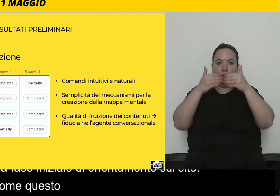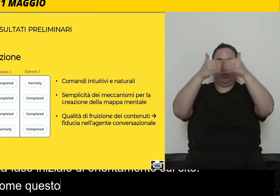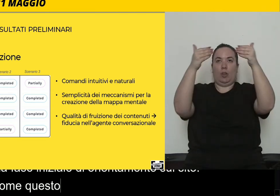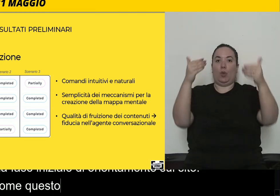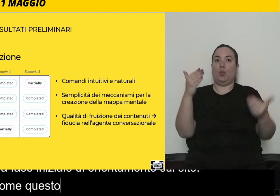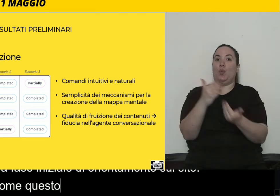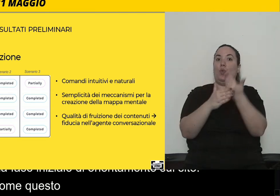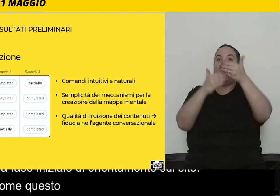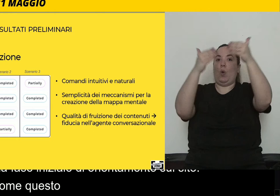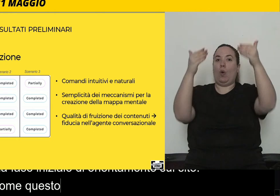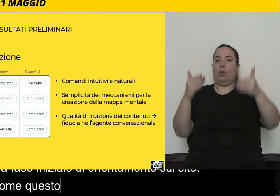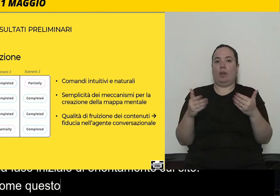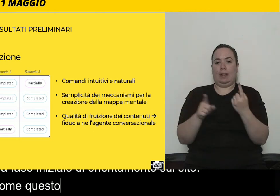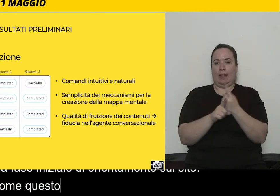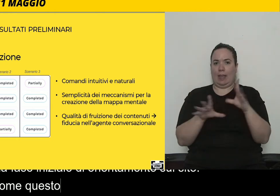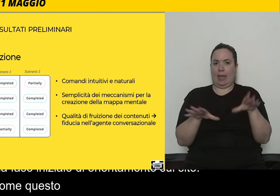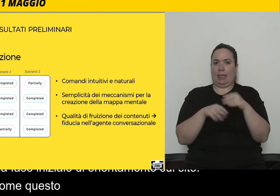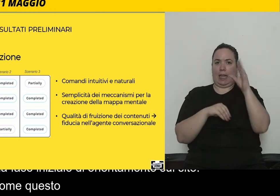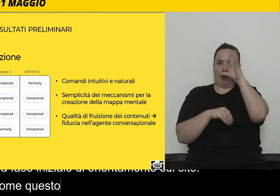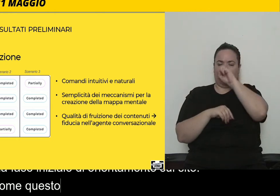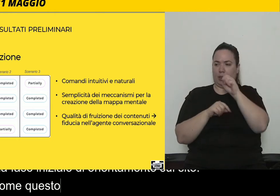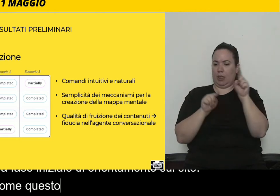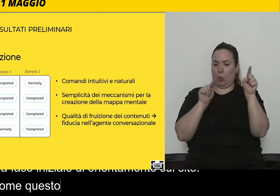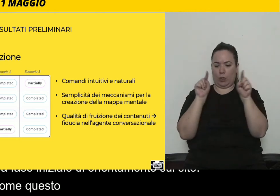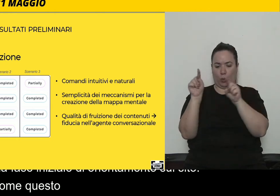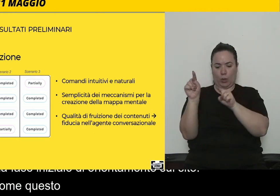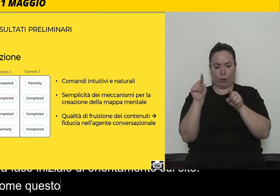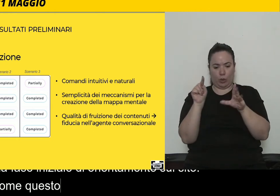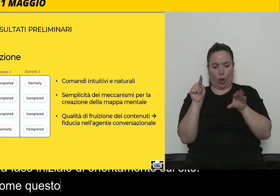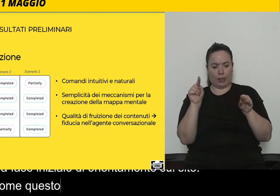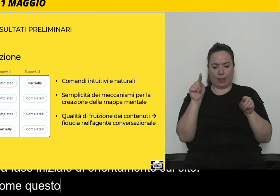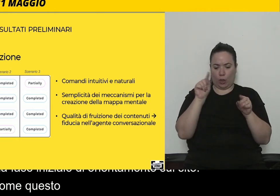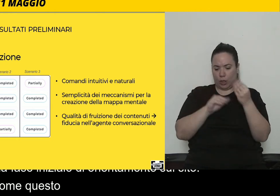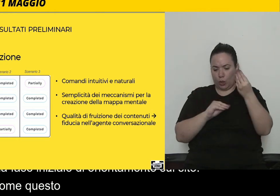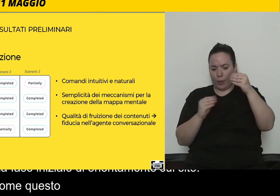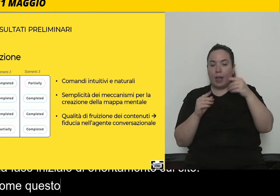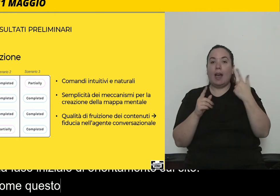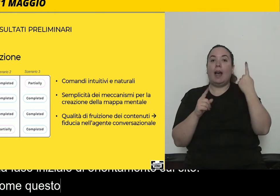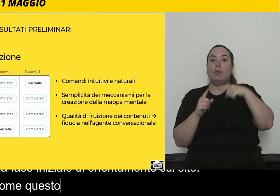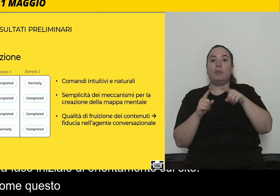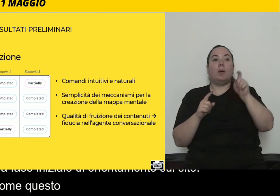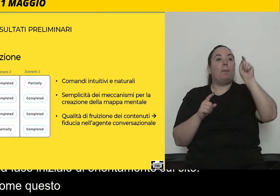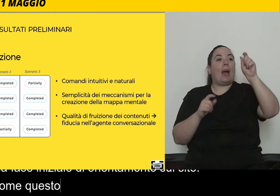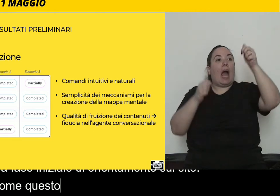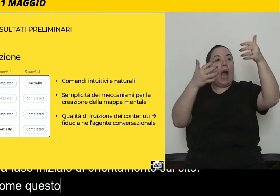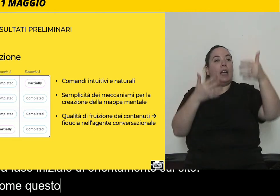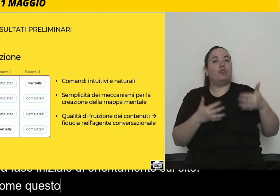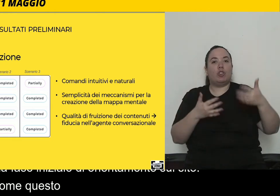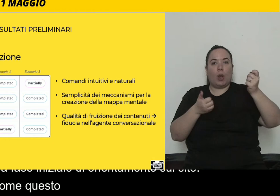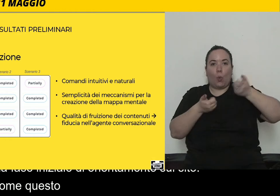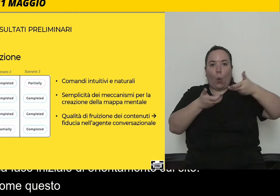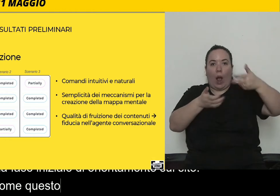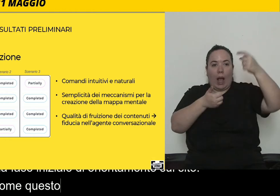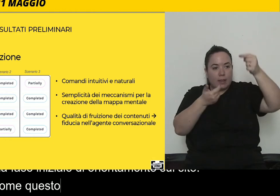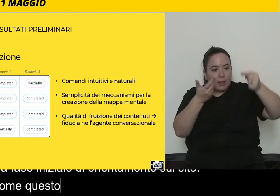vuole capire che cosa c'è su un sito web. E aiuta anche poi a capire come muoversi all'interno di un sito web. Ovviamente il paradigma ha bisogno di